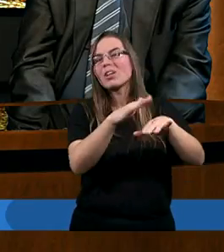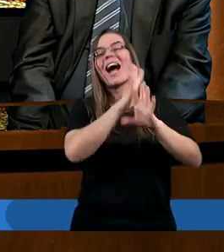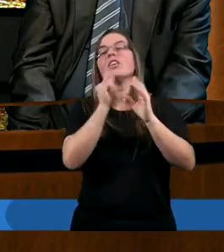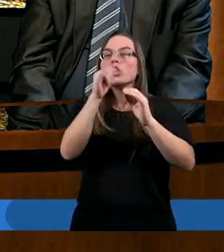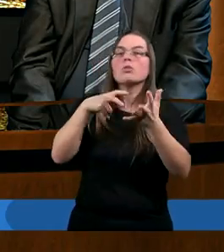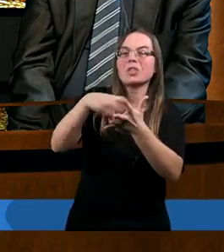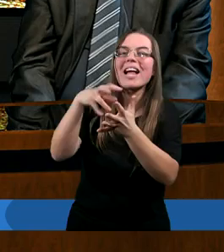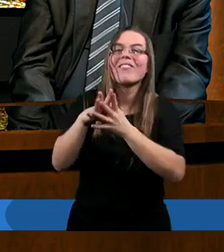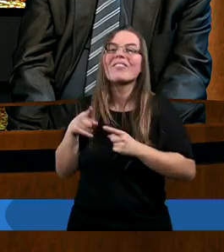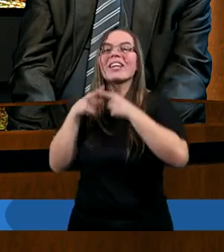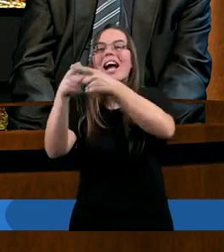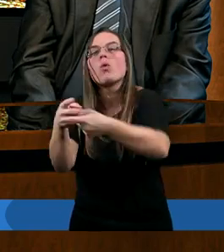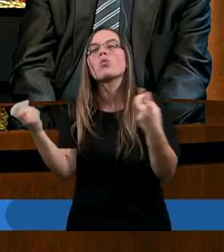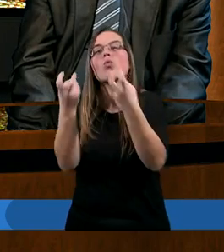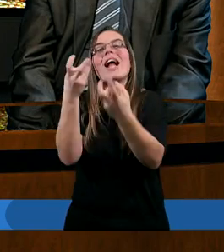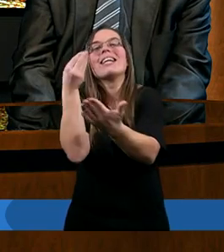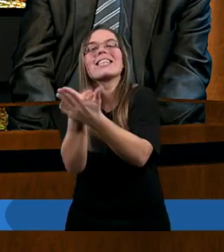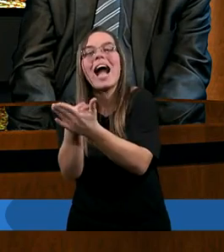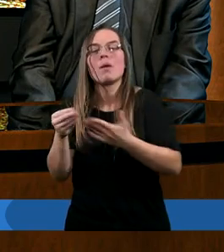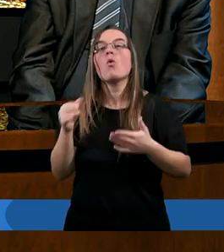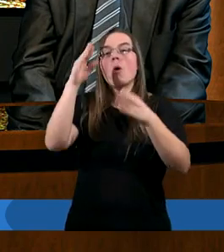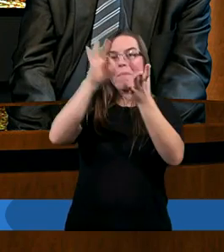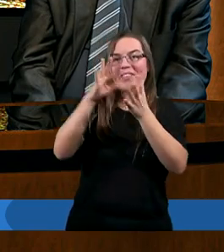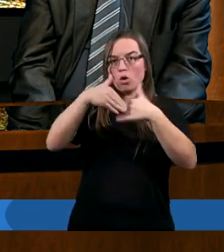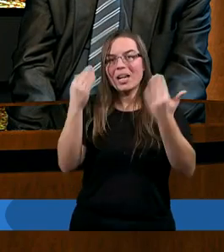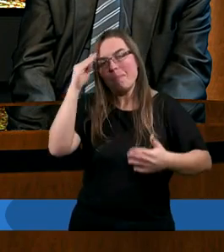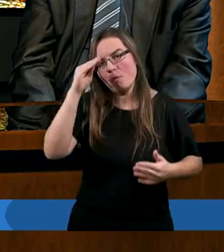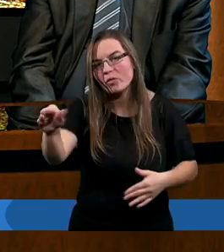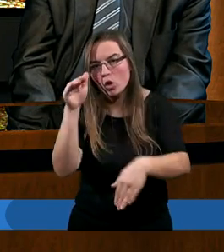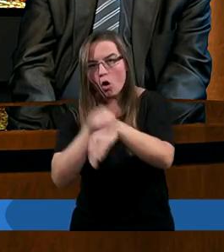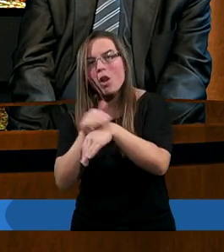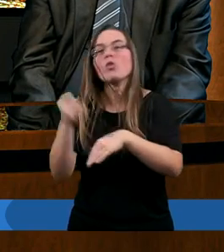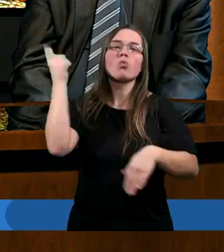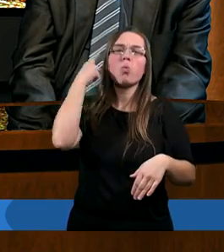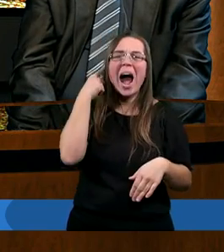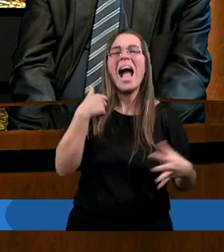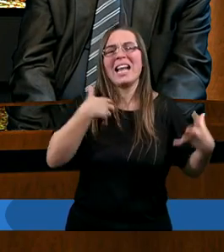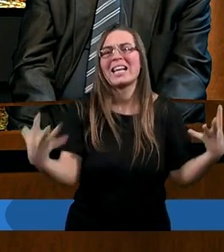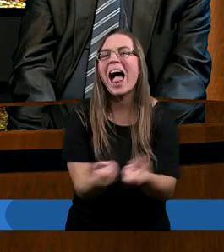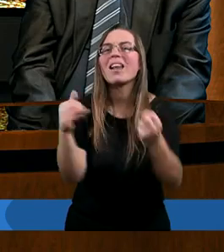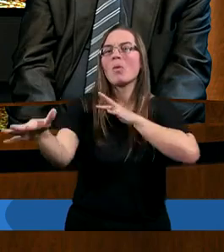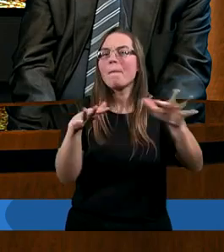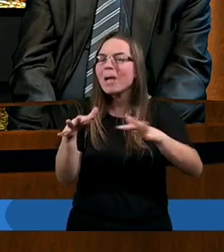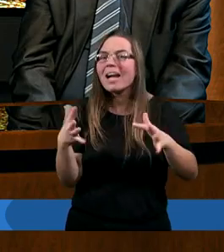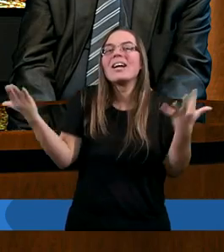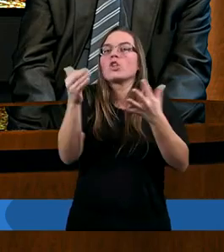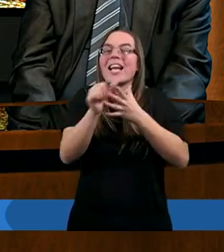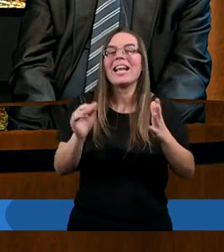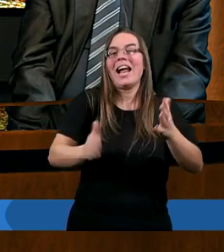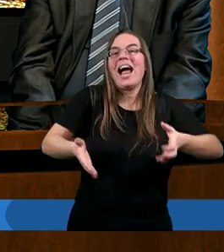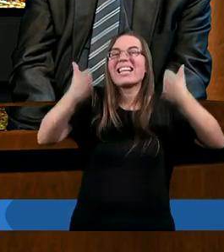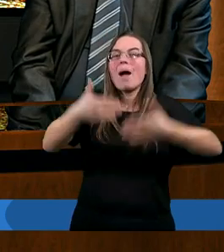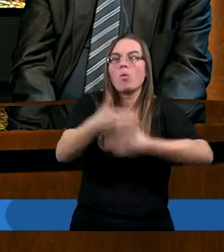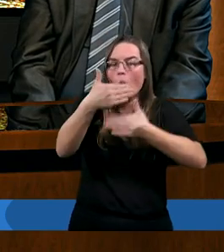szedł w tym kierunku. Kopał, kopał, któregoś dnia powiadomił kolegę słuchaj, nalazłem miejsce, gdzie jest zamurowane,